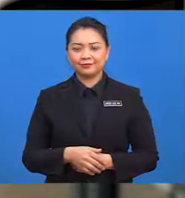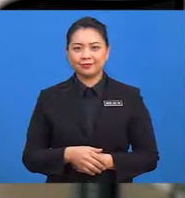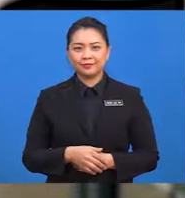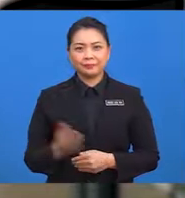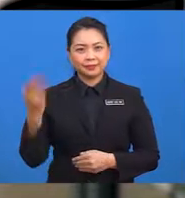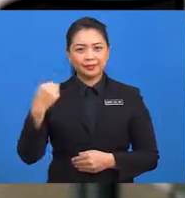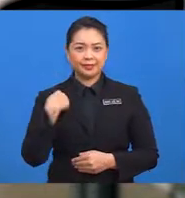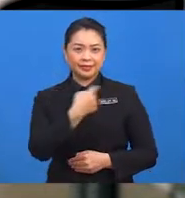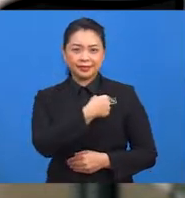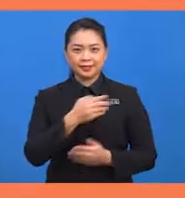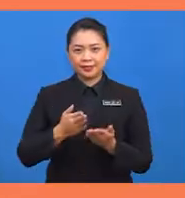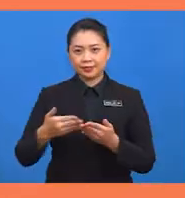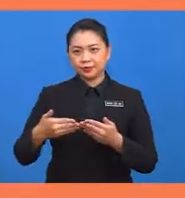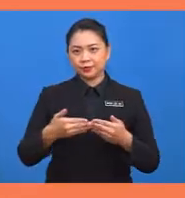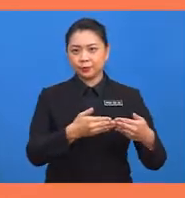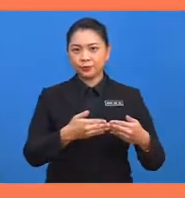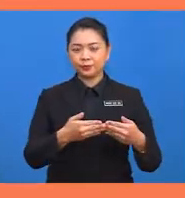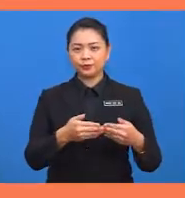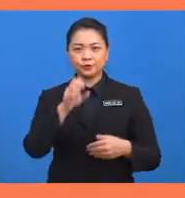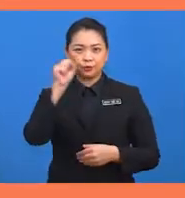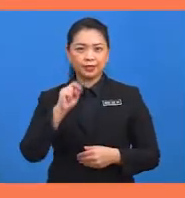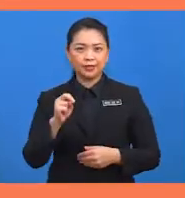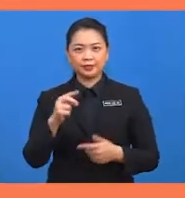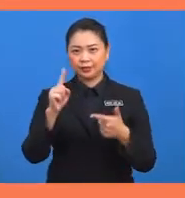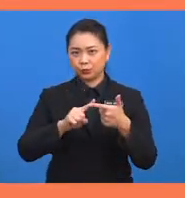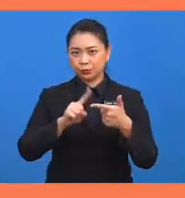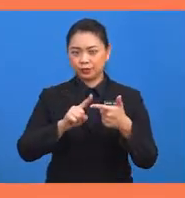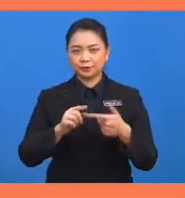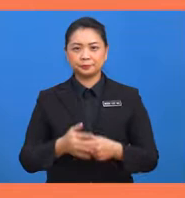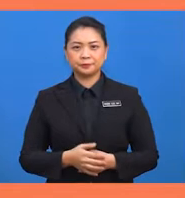Marilah kita teruskan ke soalan kedua.